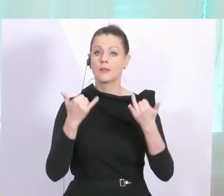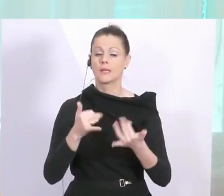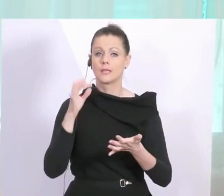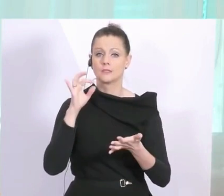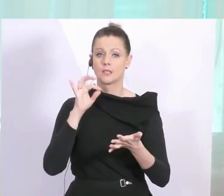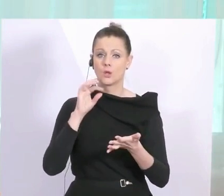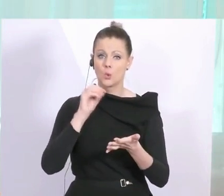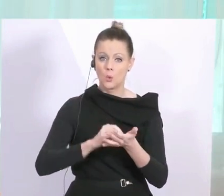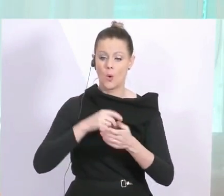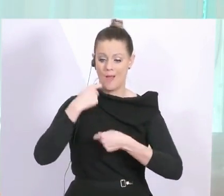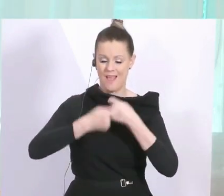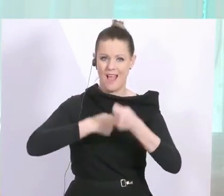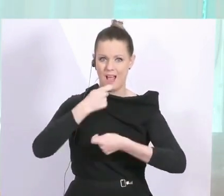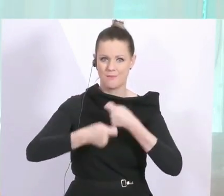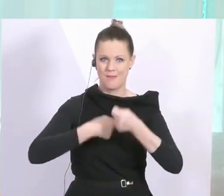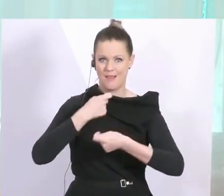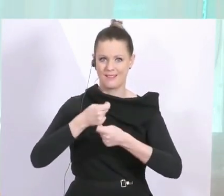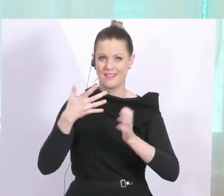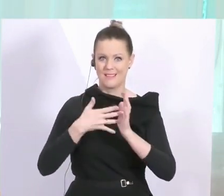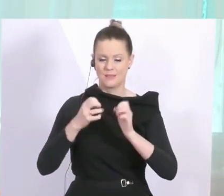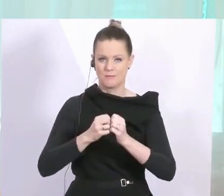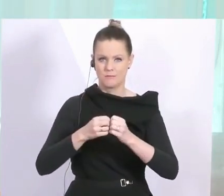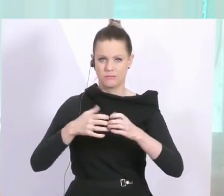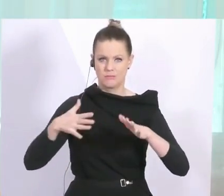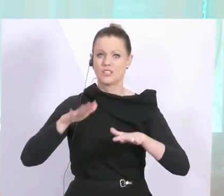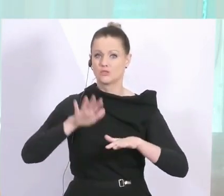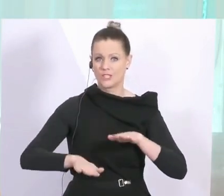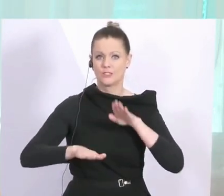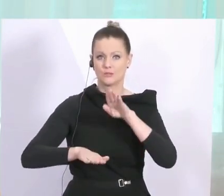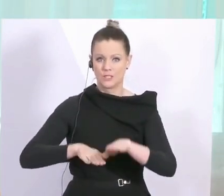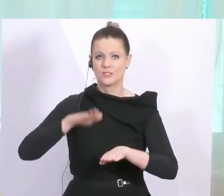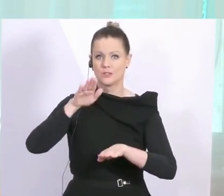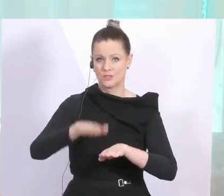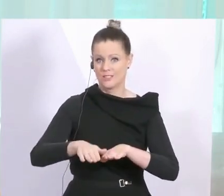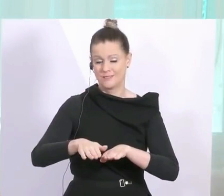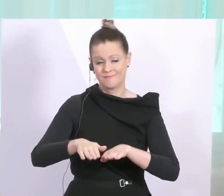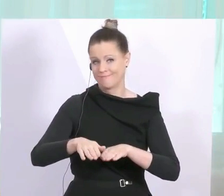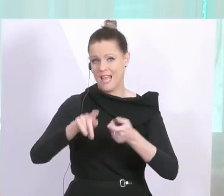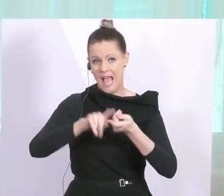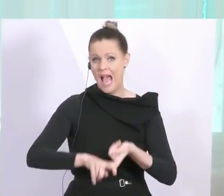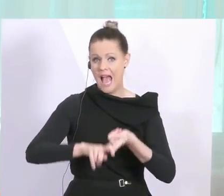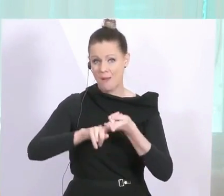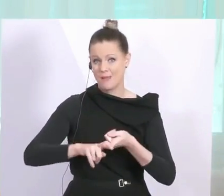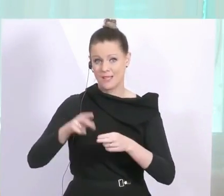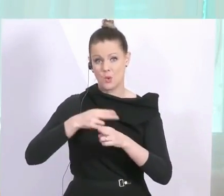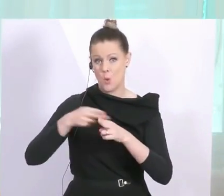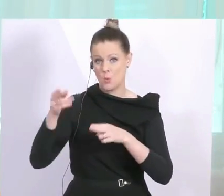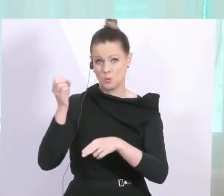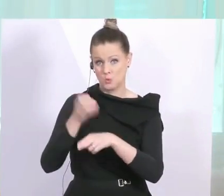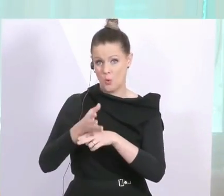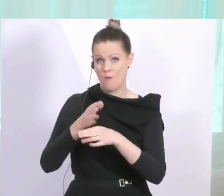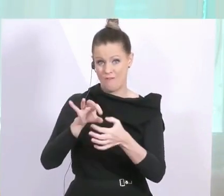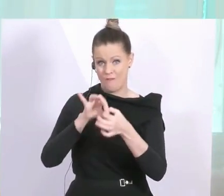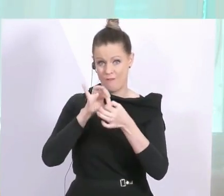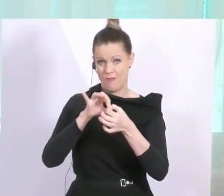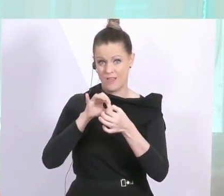vor daran, dass es schrittweise einen Ausbau gibt. Ist natürlich abhängig vom Nadelöhr der Rohstoffe, die es in diesem